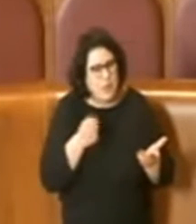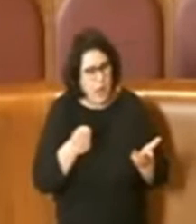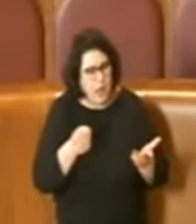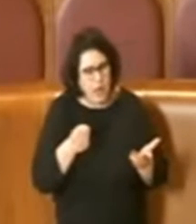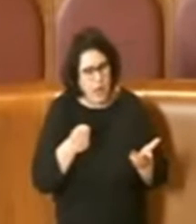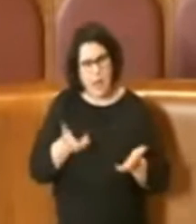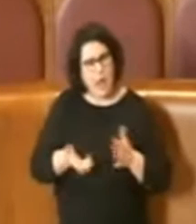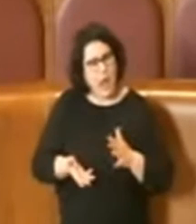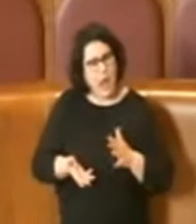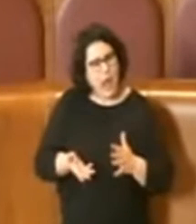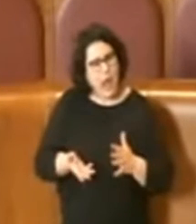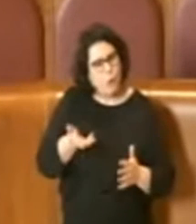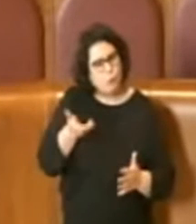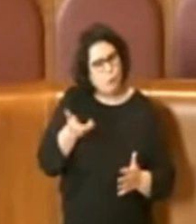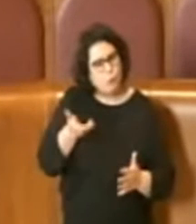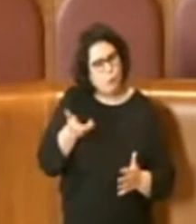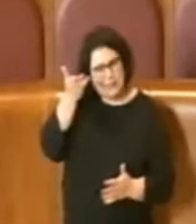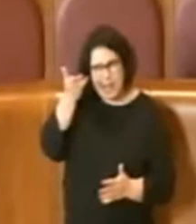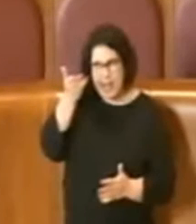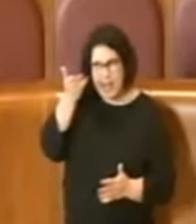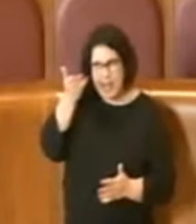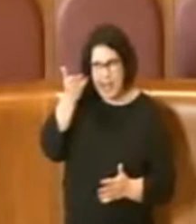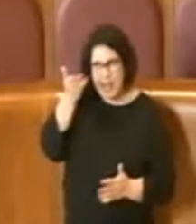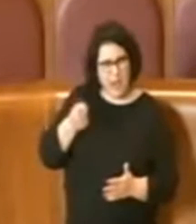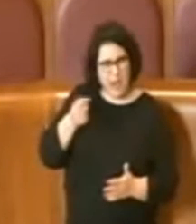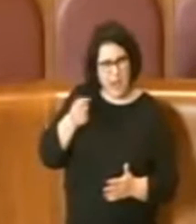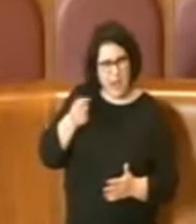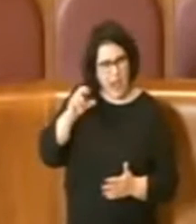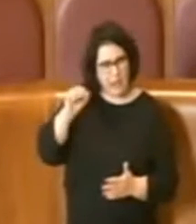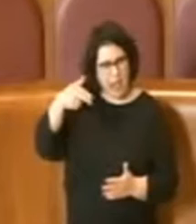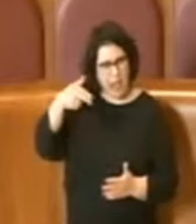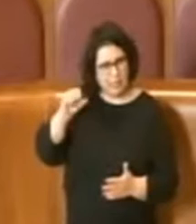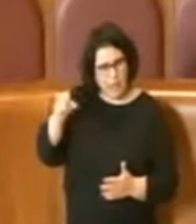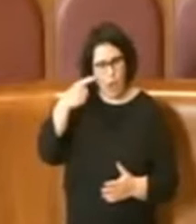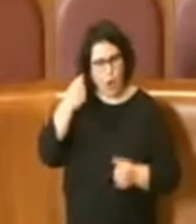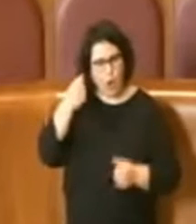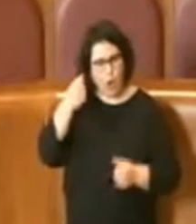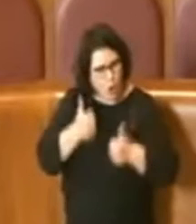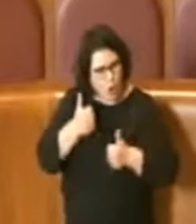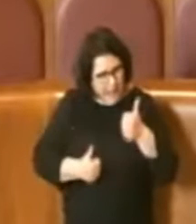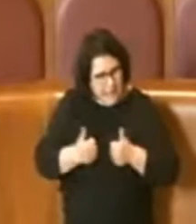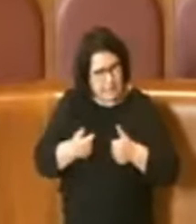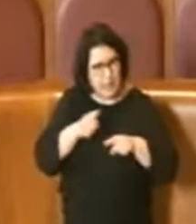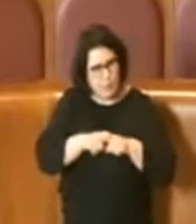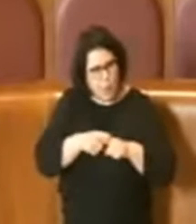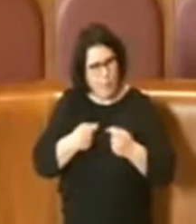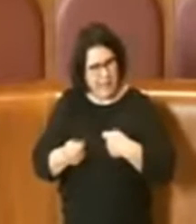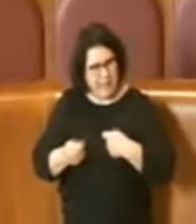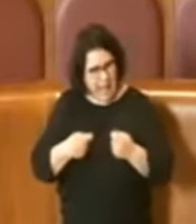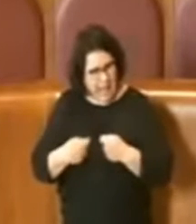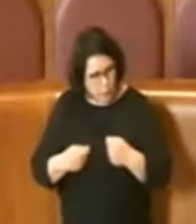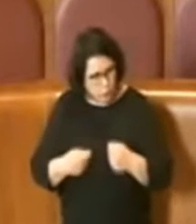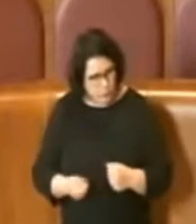'autorità garante della concorrenza e del mercato, perché il